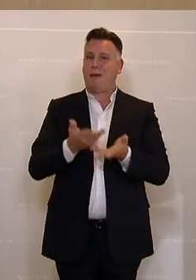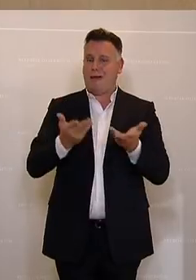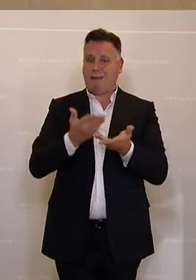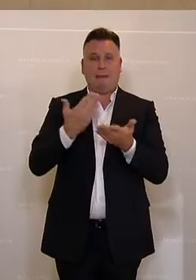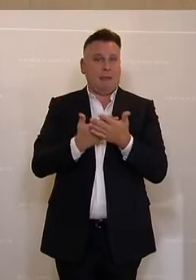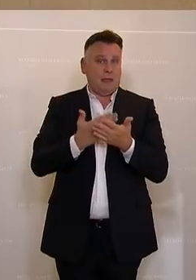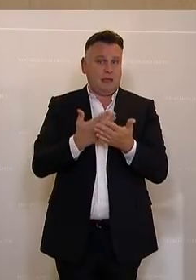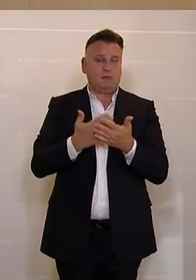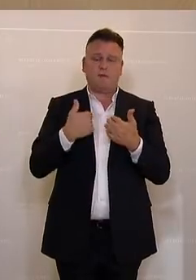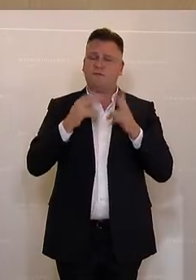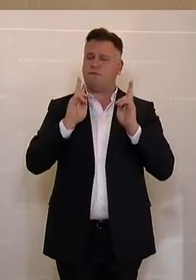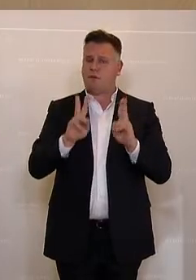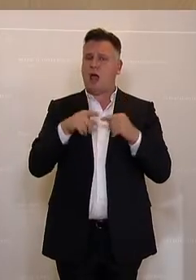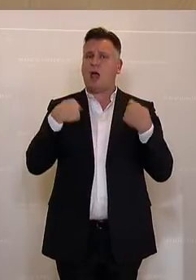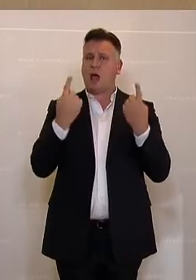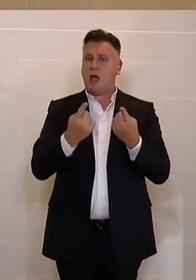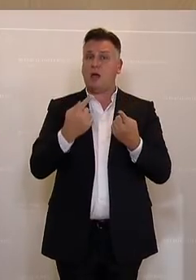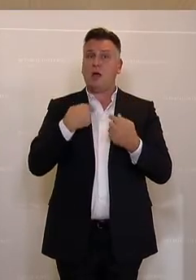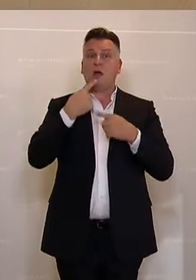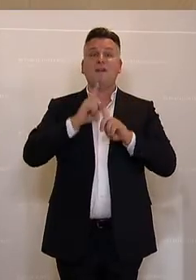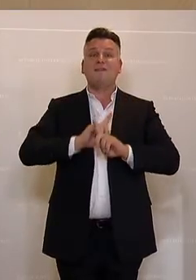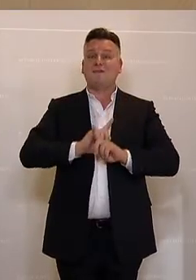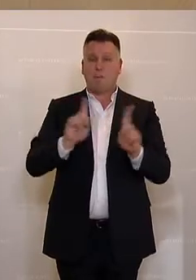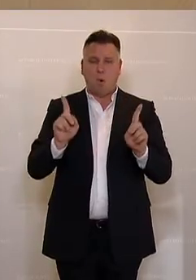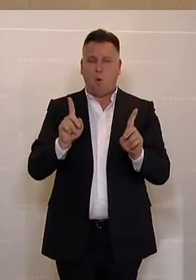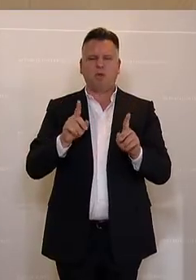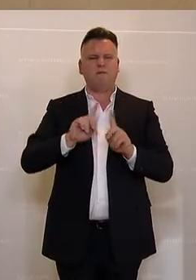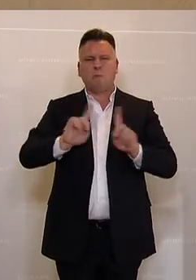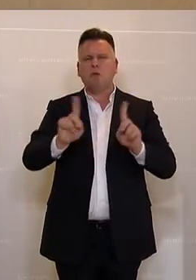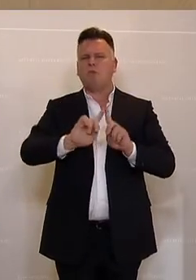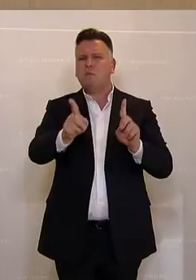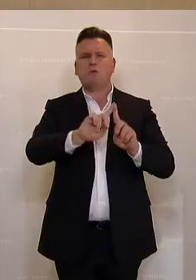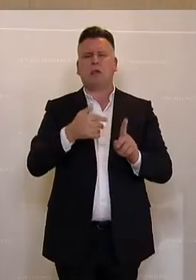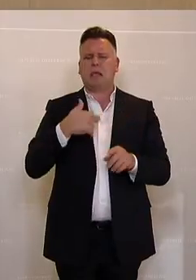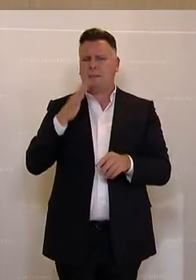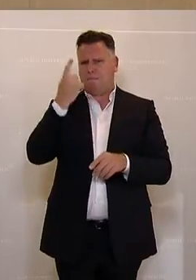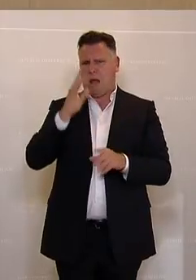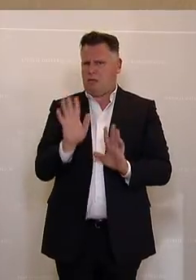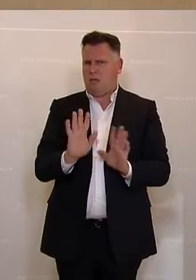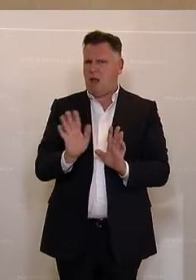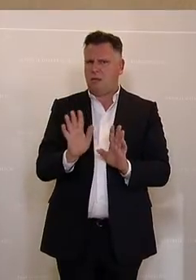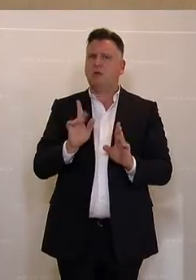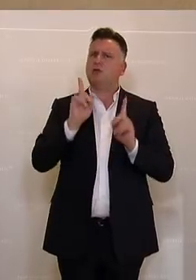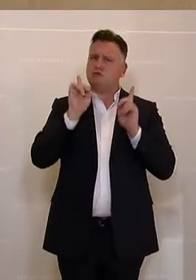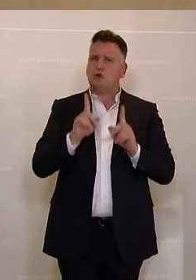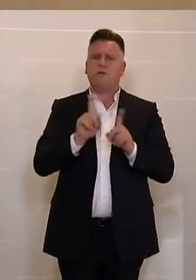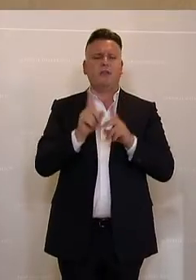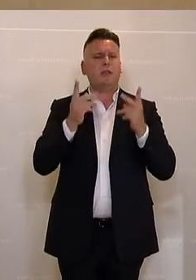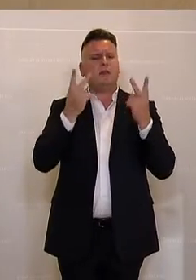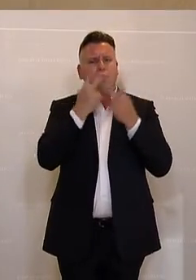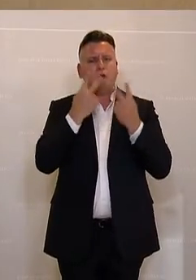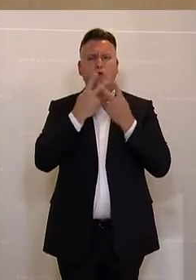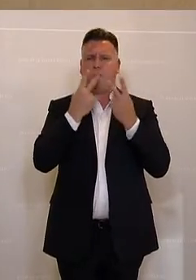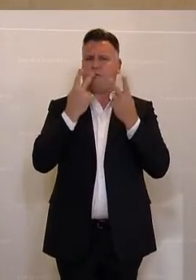davon, dass wir nicht mit Verboten arbeiten sollen, mit Verboten auch nicht weit kommen, sondern wir müssen einen vernünftigen Klimaschutz,